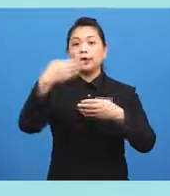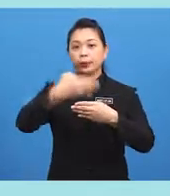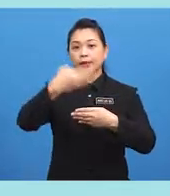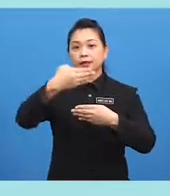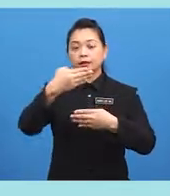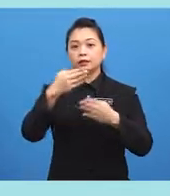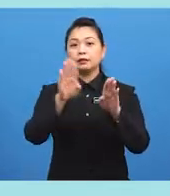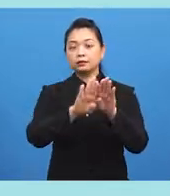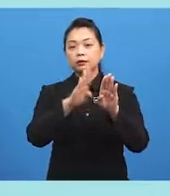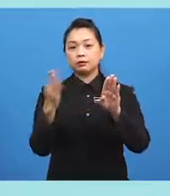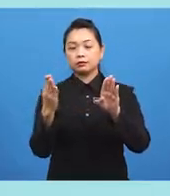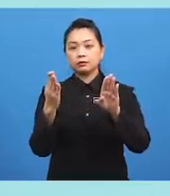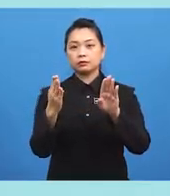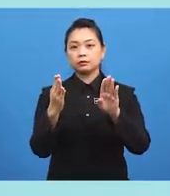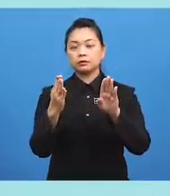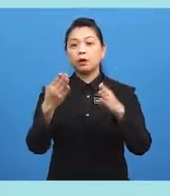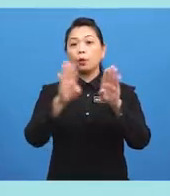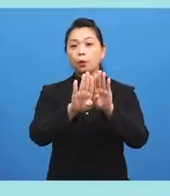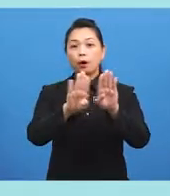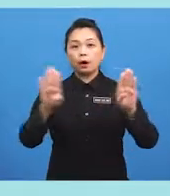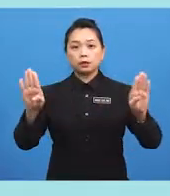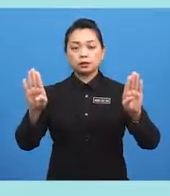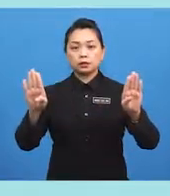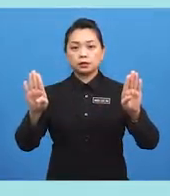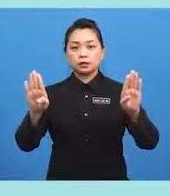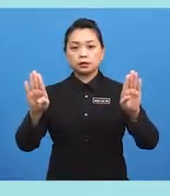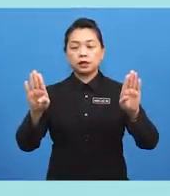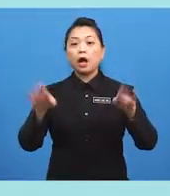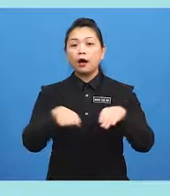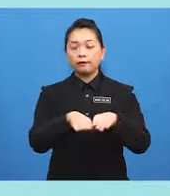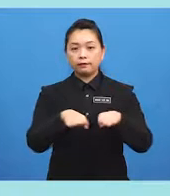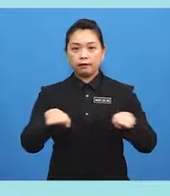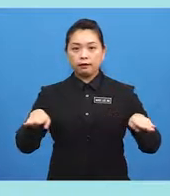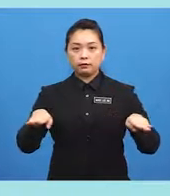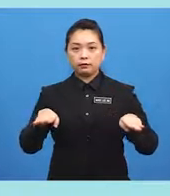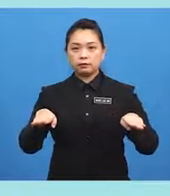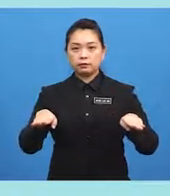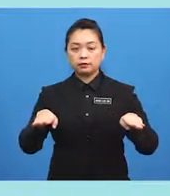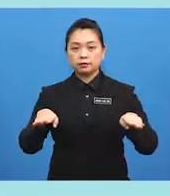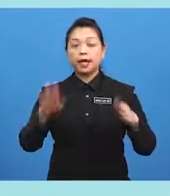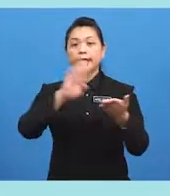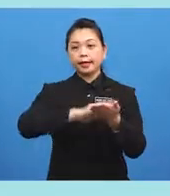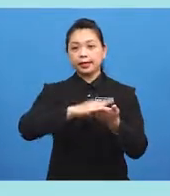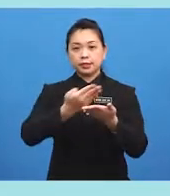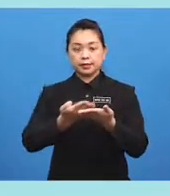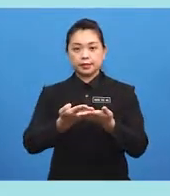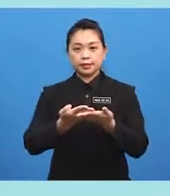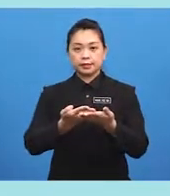pintu, panggilan, lantai, dapur,